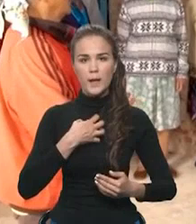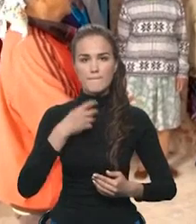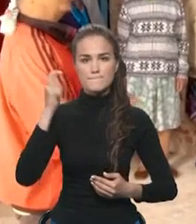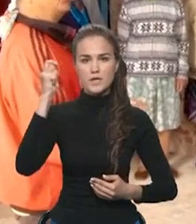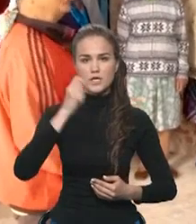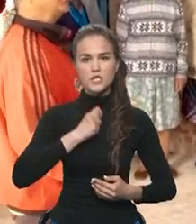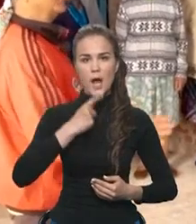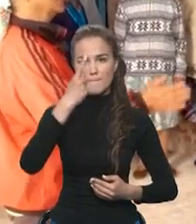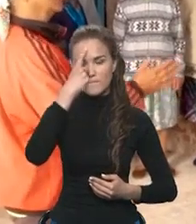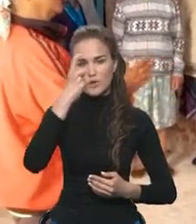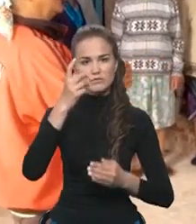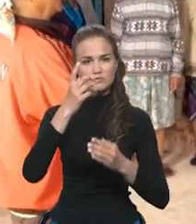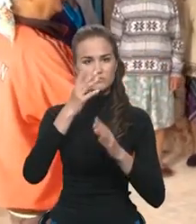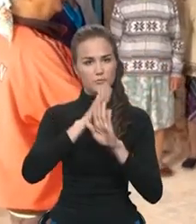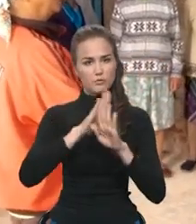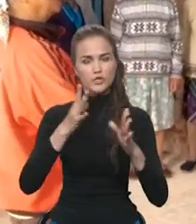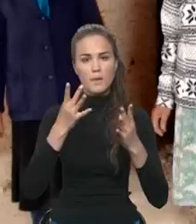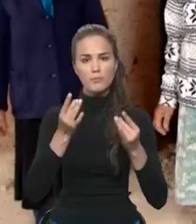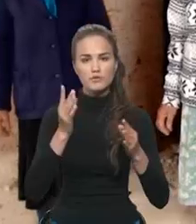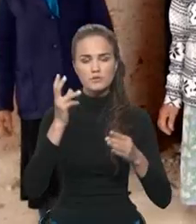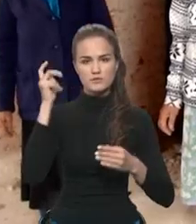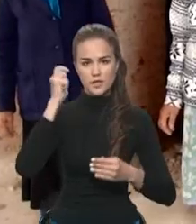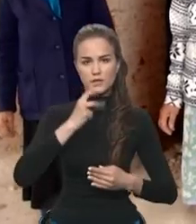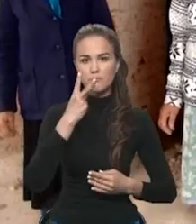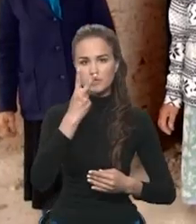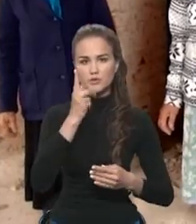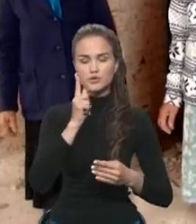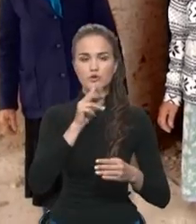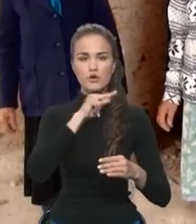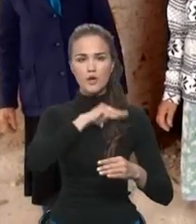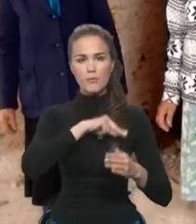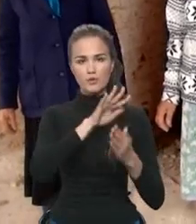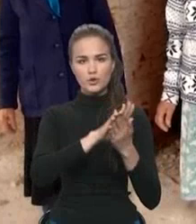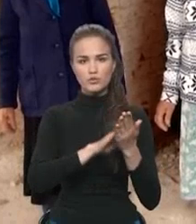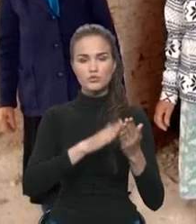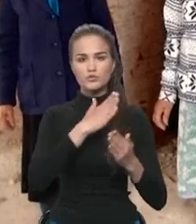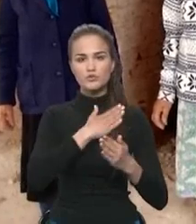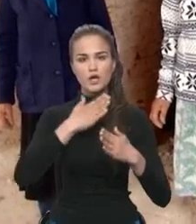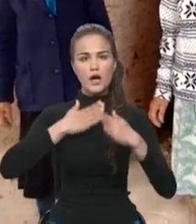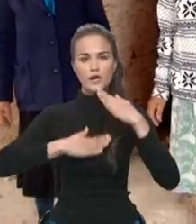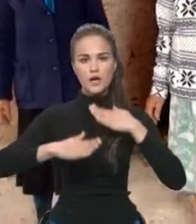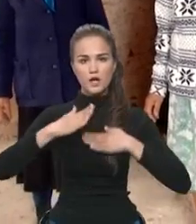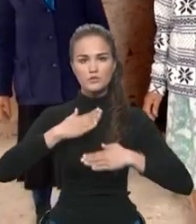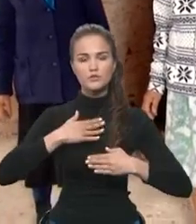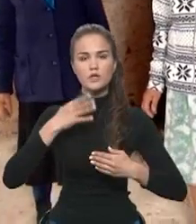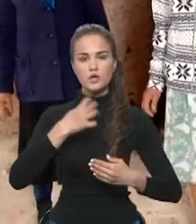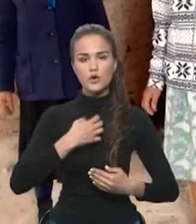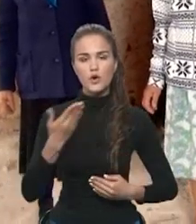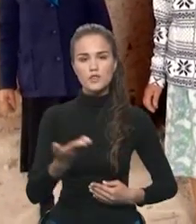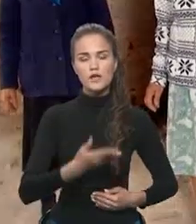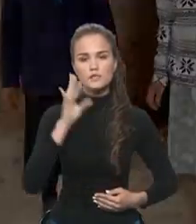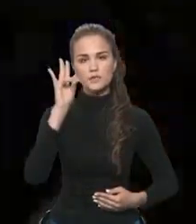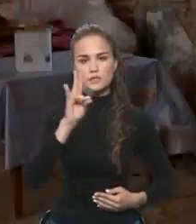не предупреждая, просто заедет, посмотрит Что работы идут, и у него, видно, душа радуется И он нас